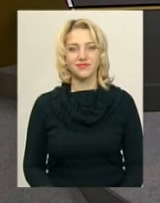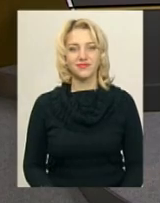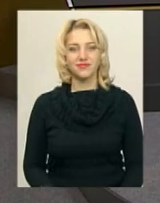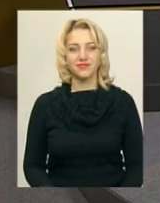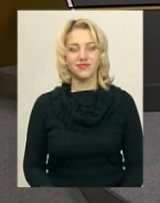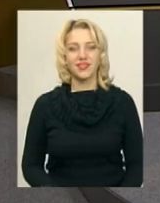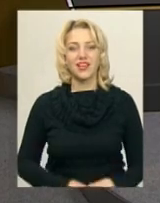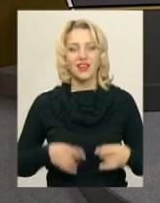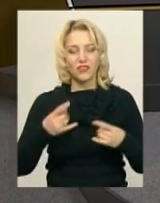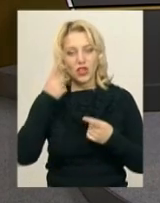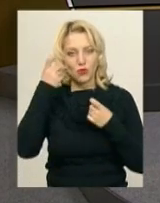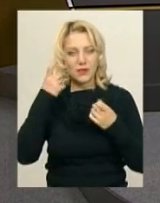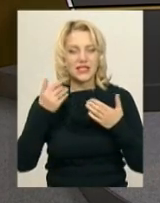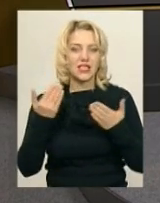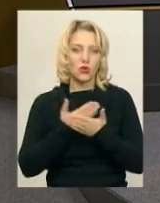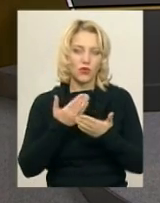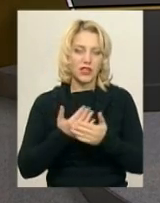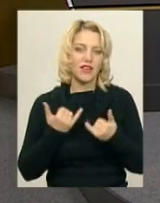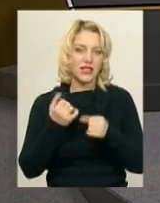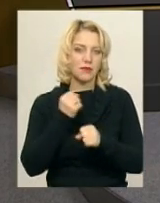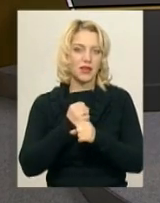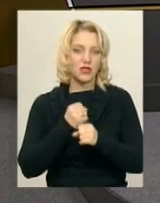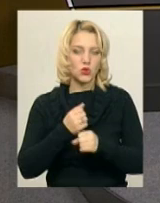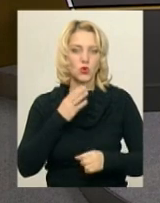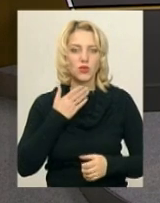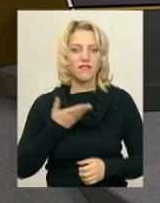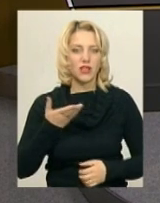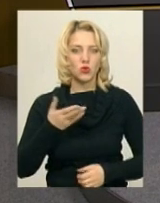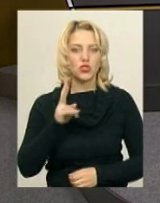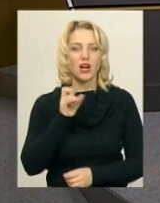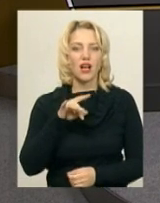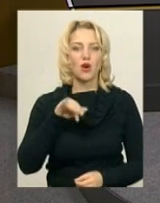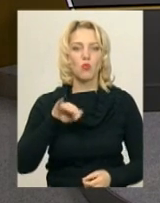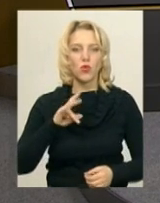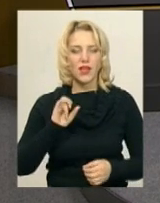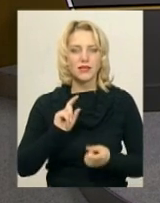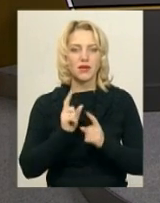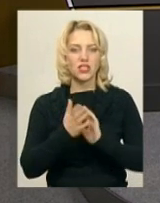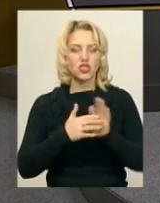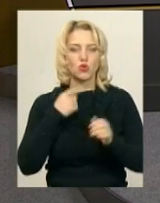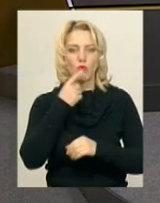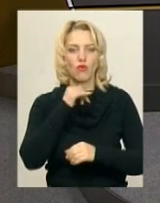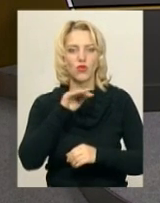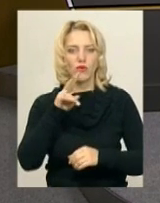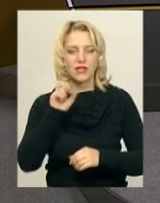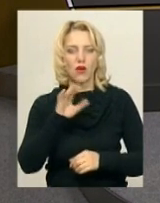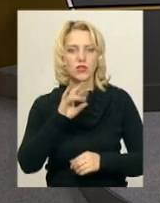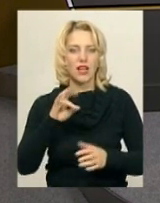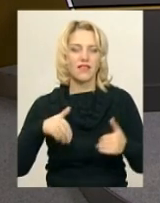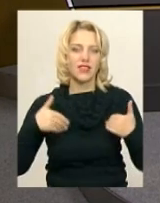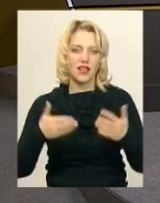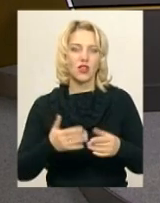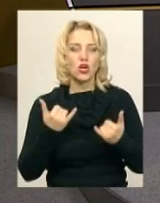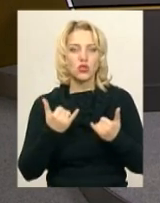В ефірі інформаційний випуск новин. У студії для вас працює ведуча Олександра Карпунець, перекладна жестову мову Оксани Фіновської. Вітаю.